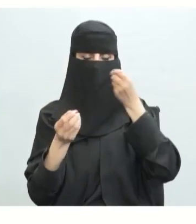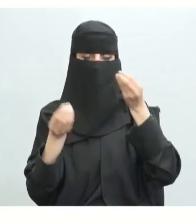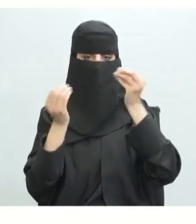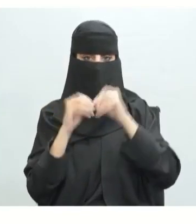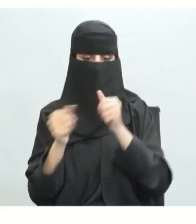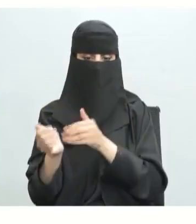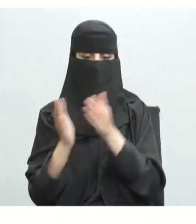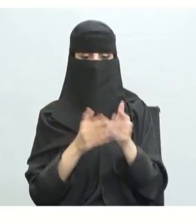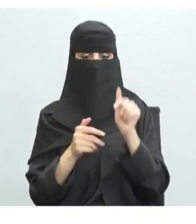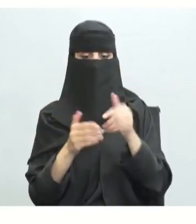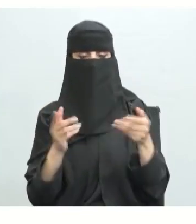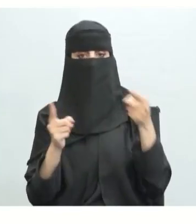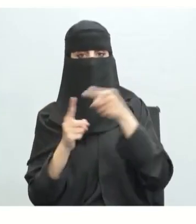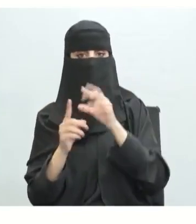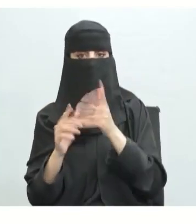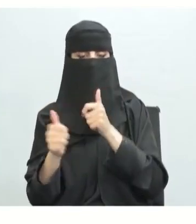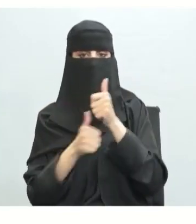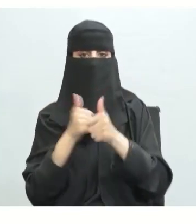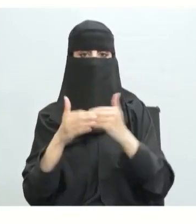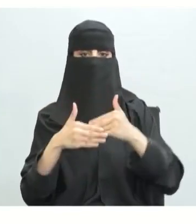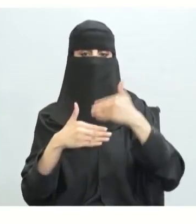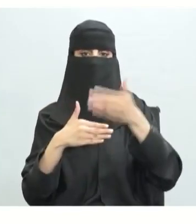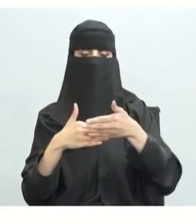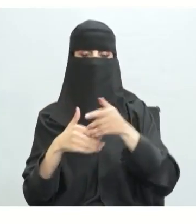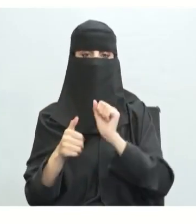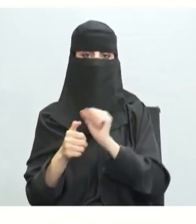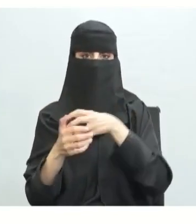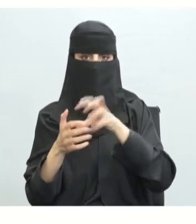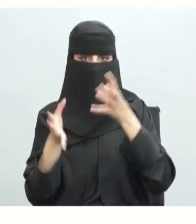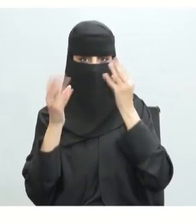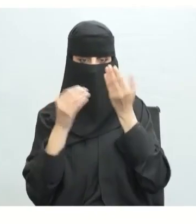وصلنا إلى اختبار بعدي اختبار بعدي